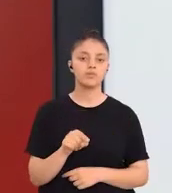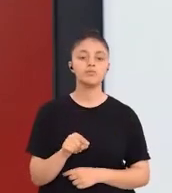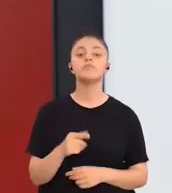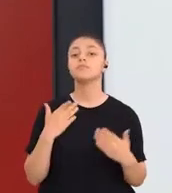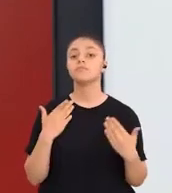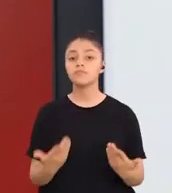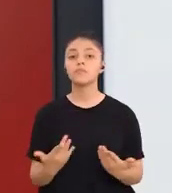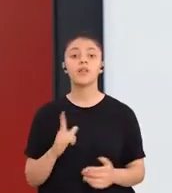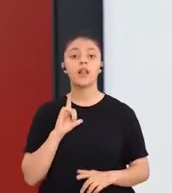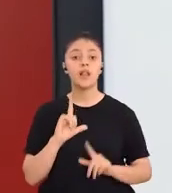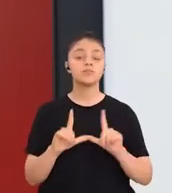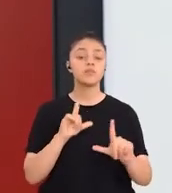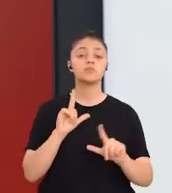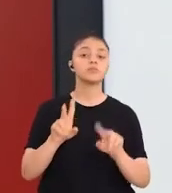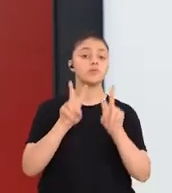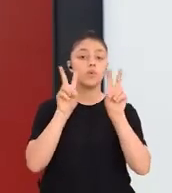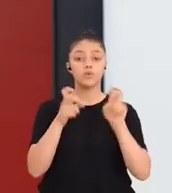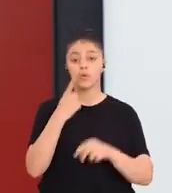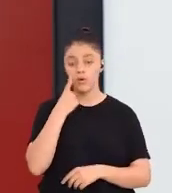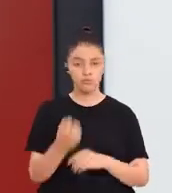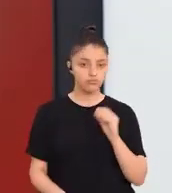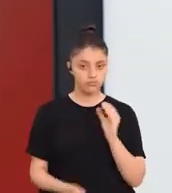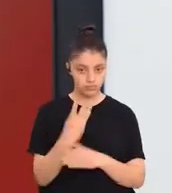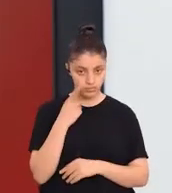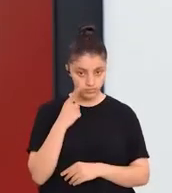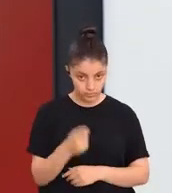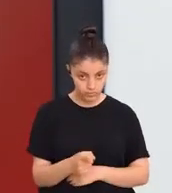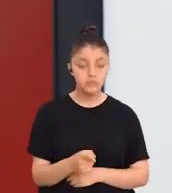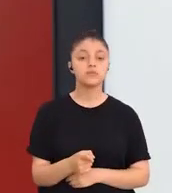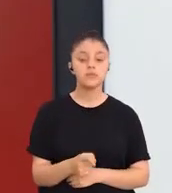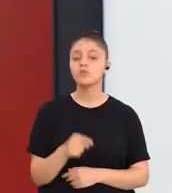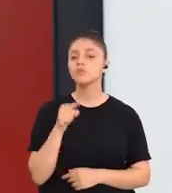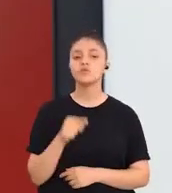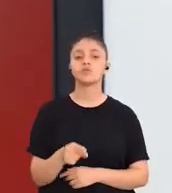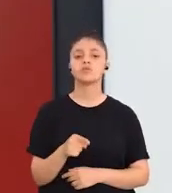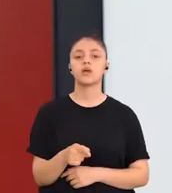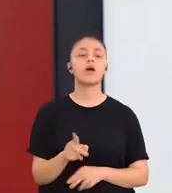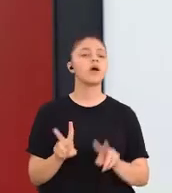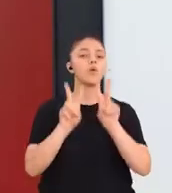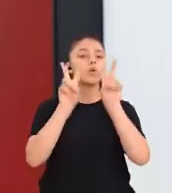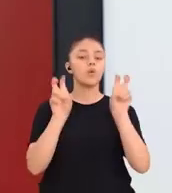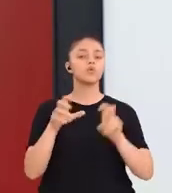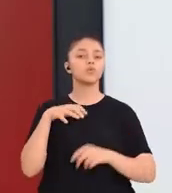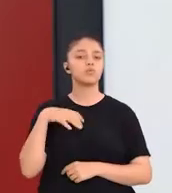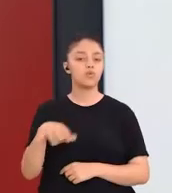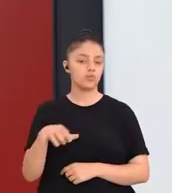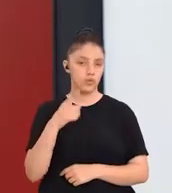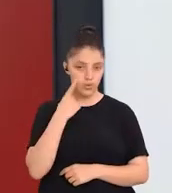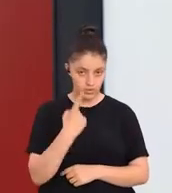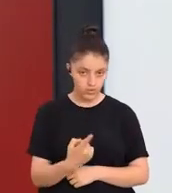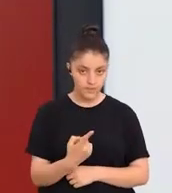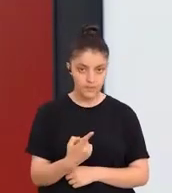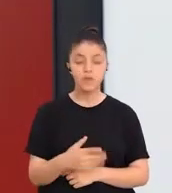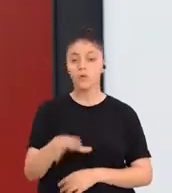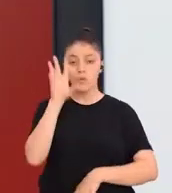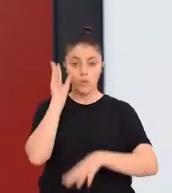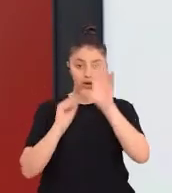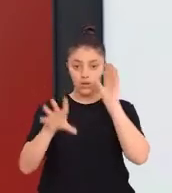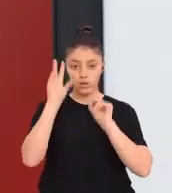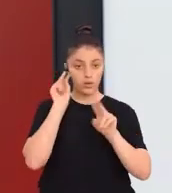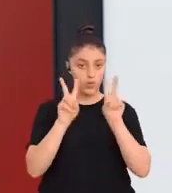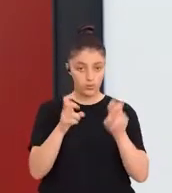konudur. Yine gereksinimler üzerine kurulu olmakla birlikte burada konu alanı açısından,